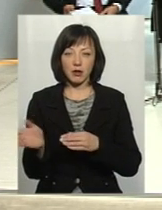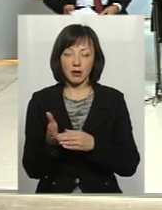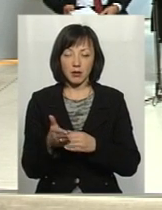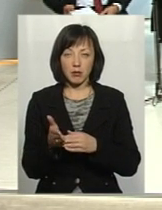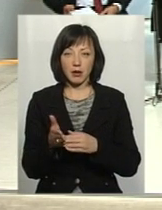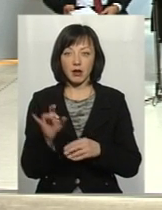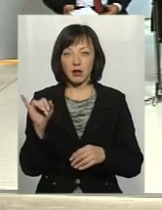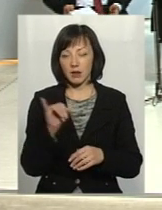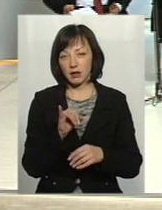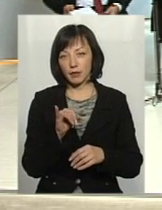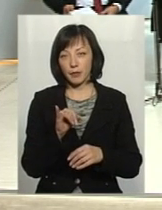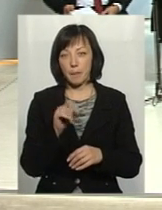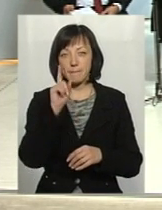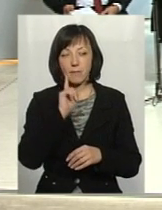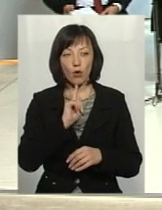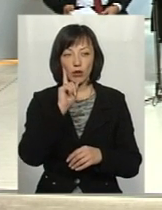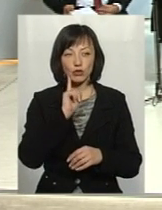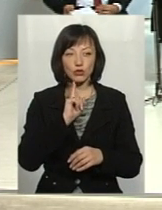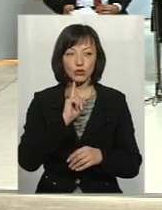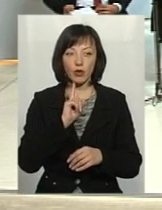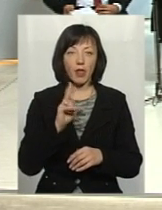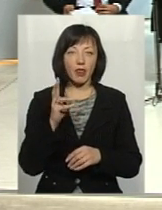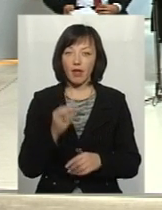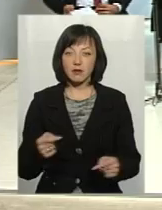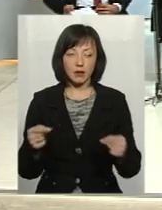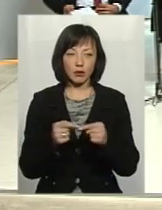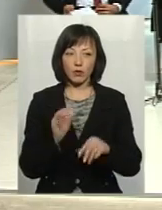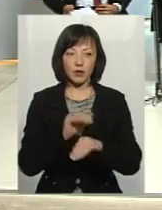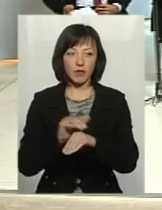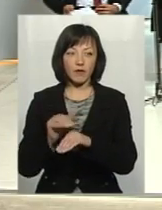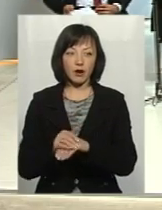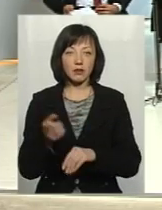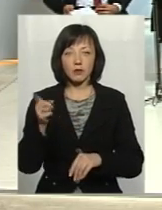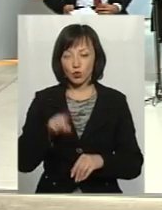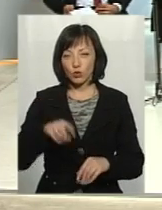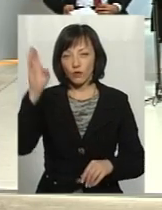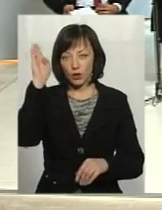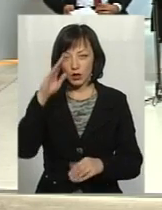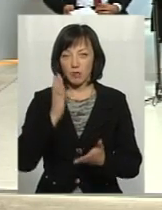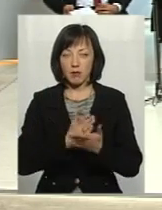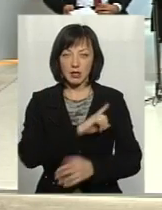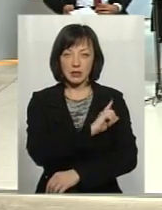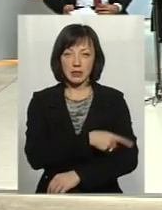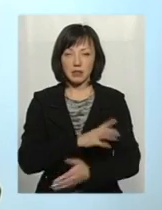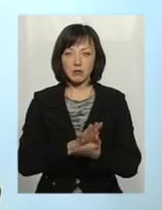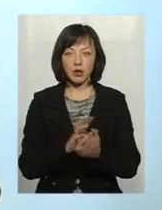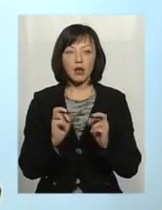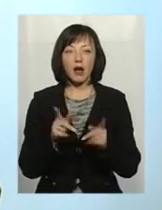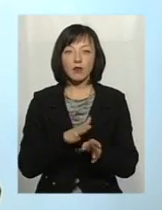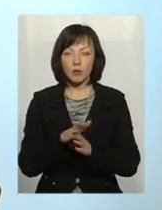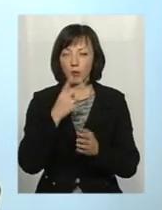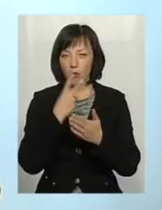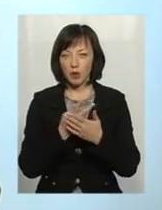ресурси і поки що не встановлено фактів того, що вода має сильно заборонити. Як це відбувалося,